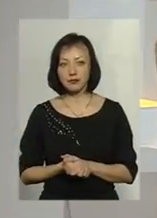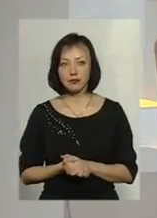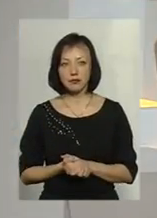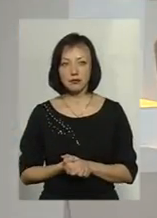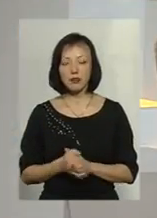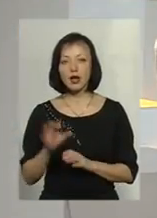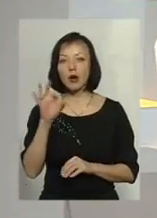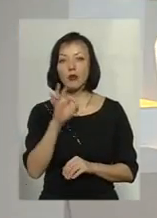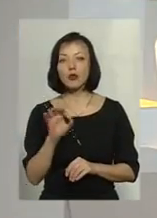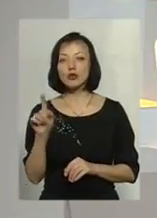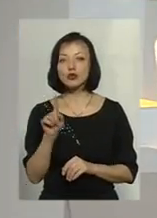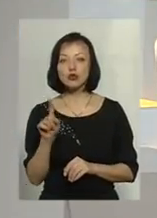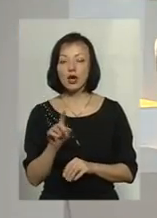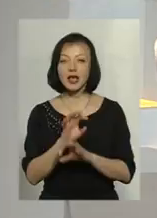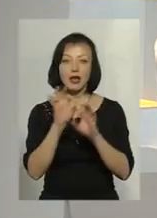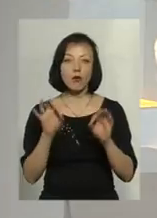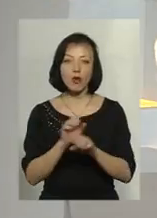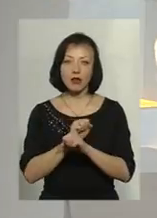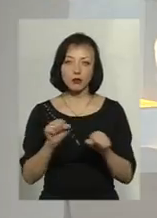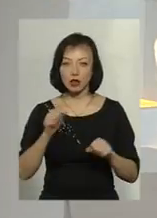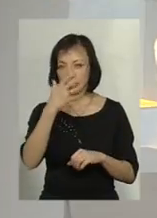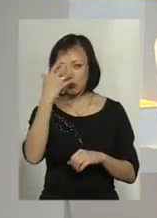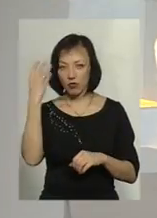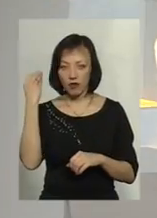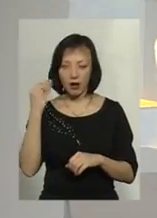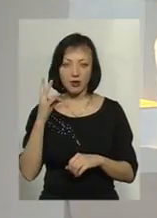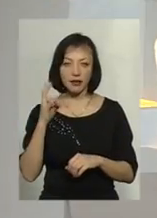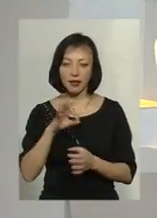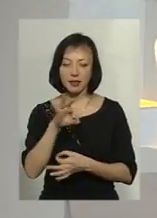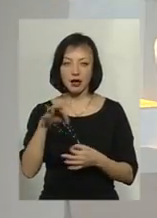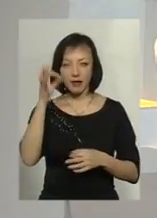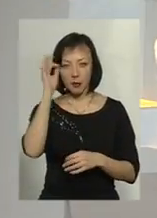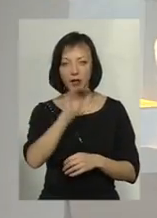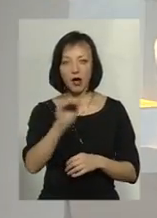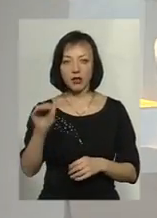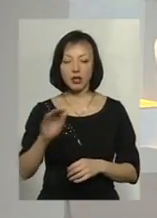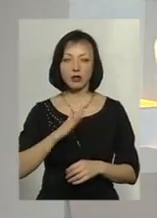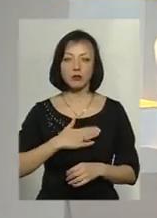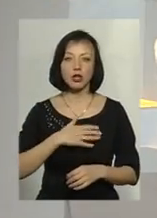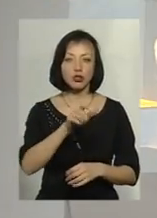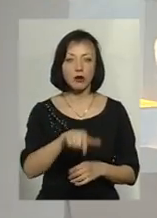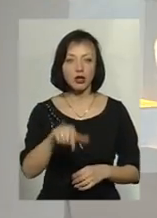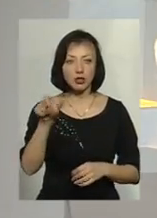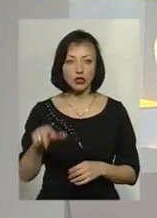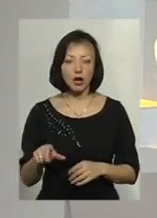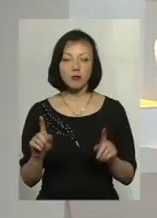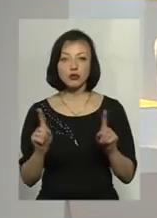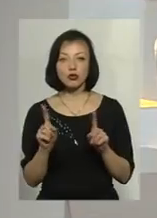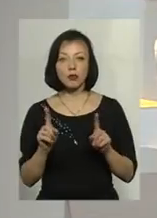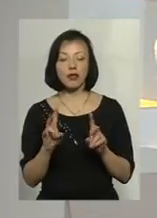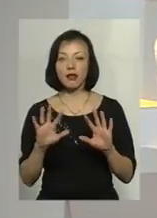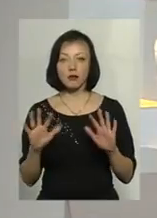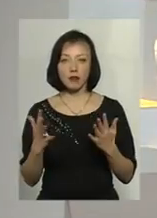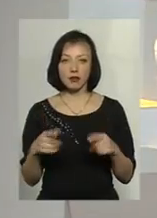Про що не ніколи не можна забувати і не зайвим є нагадати нашим глядачам, аби не